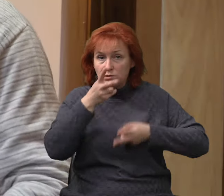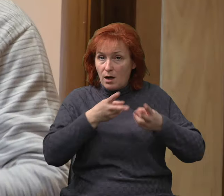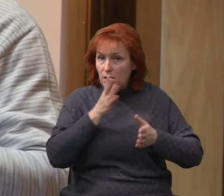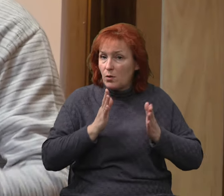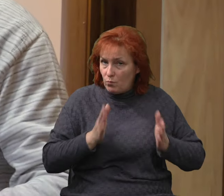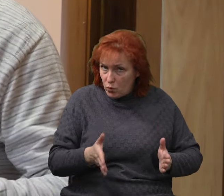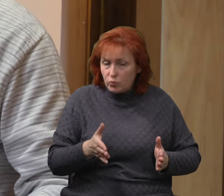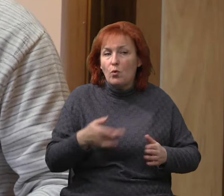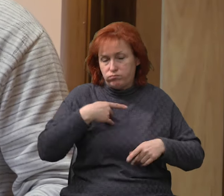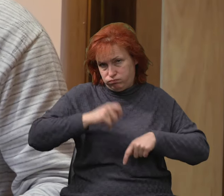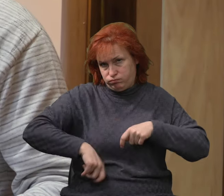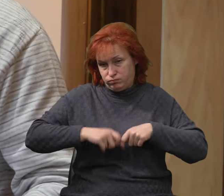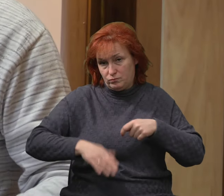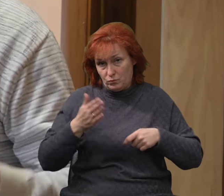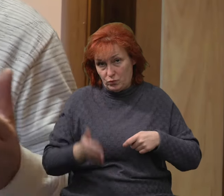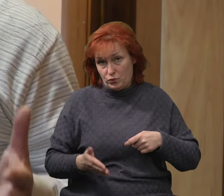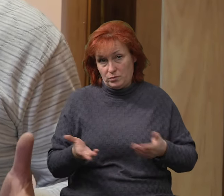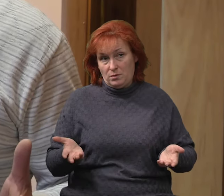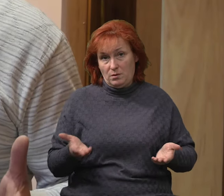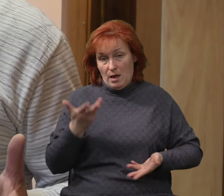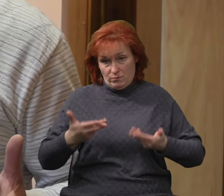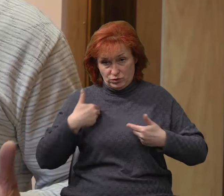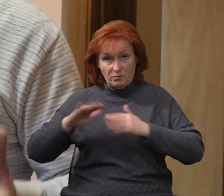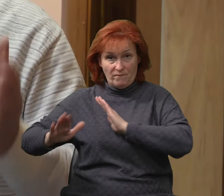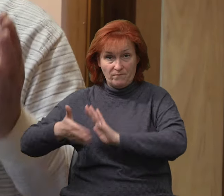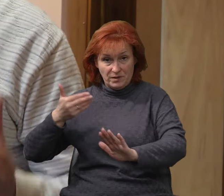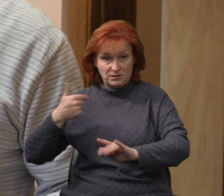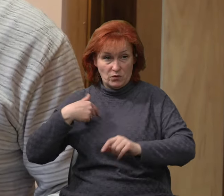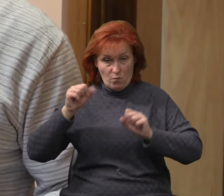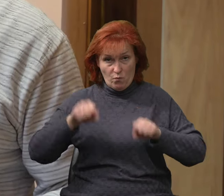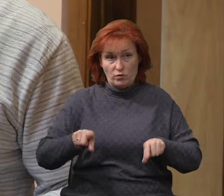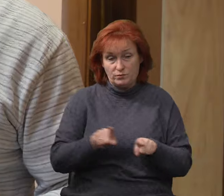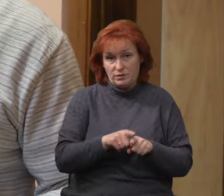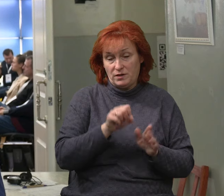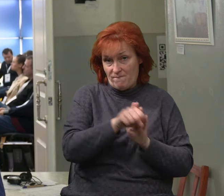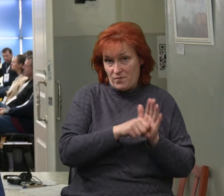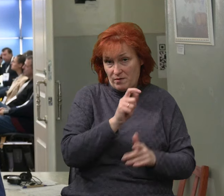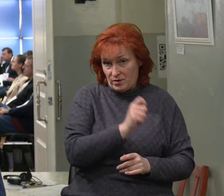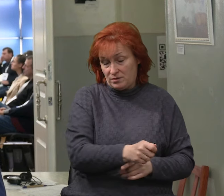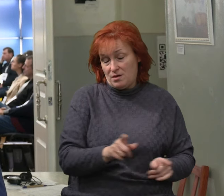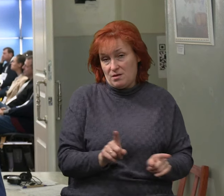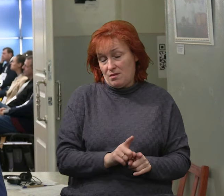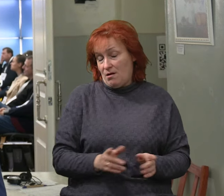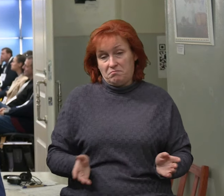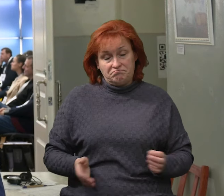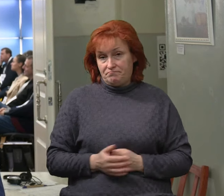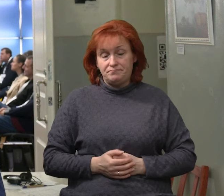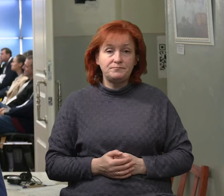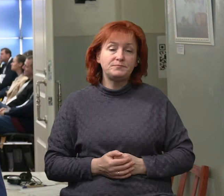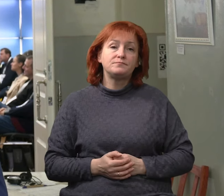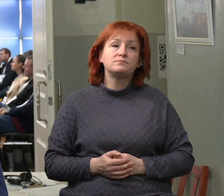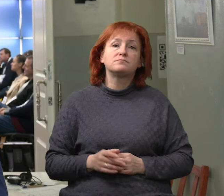бути. Якщо до мене претензії були, то, напевно, мене визвали, я мав би якийсь виговор, напевно, так. У коментарі Суспільному начальник